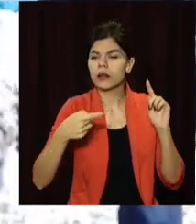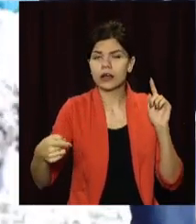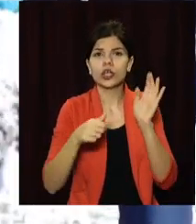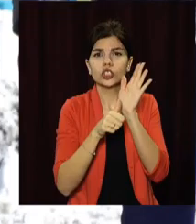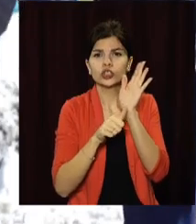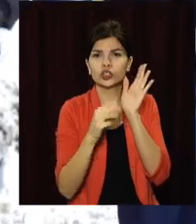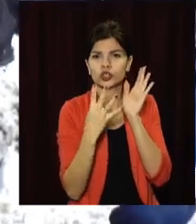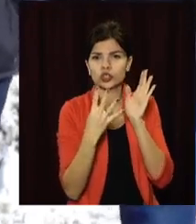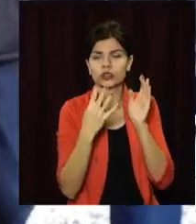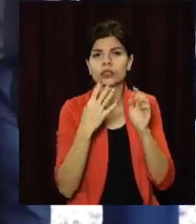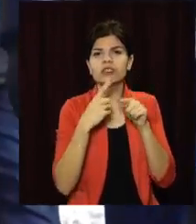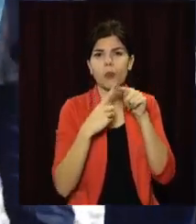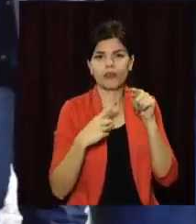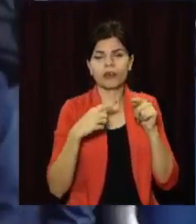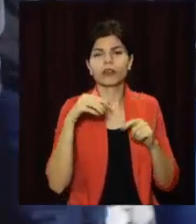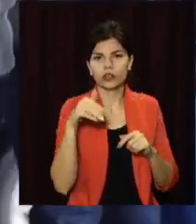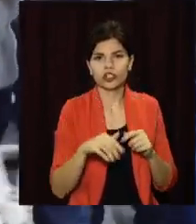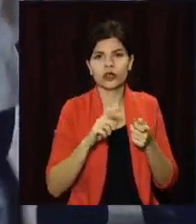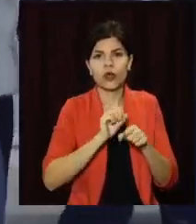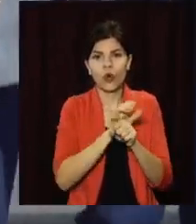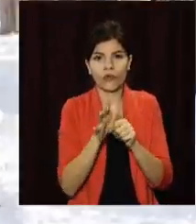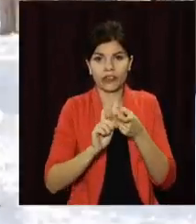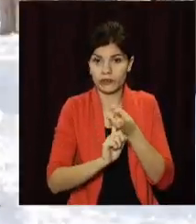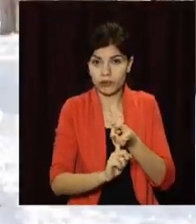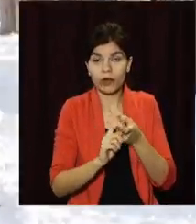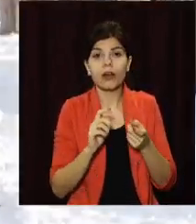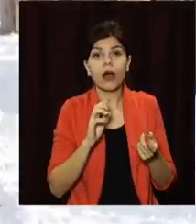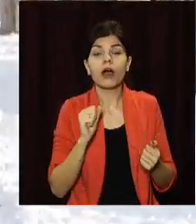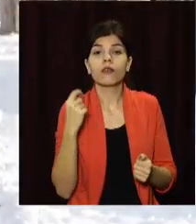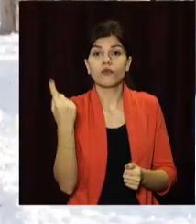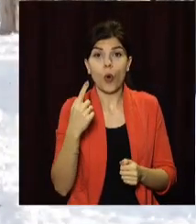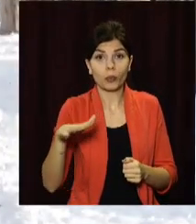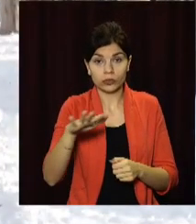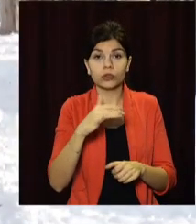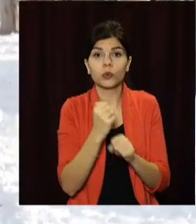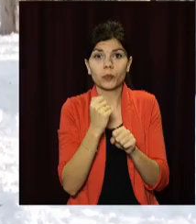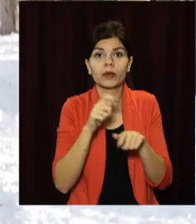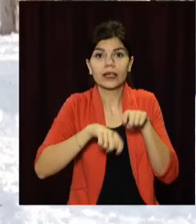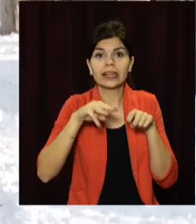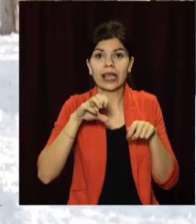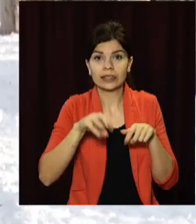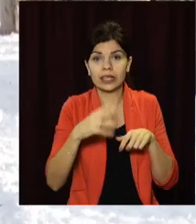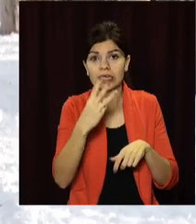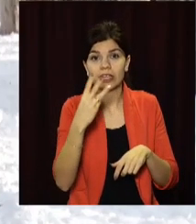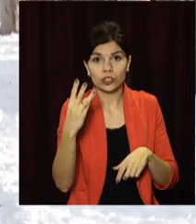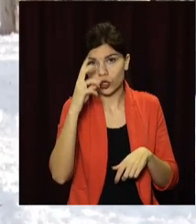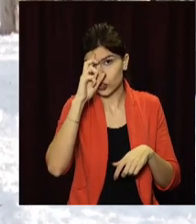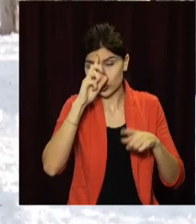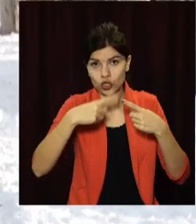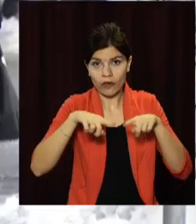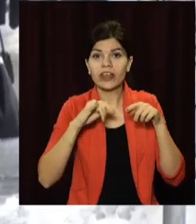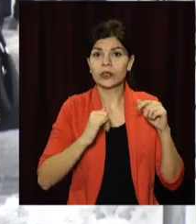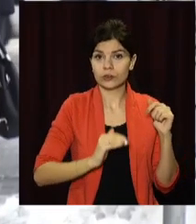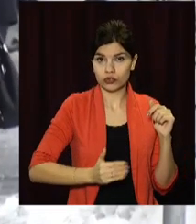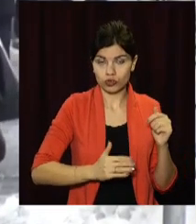64,5 тисячі ковід-інфікованих. Наразі в області роблять тести на COVID-33 державних і